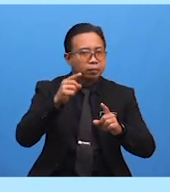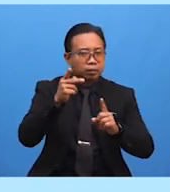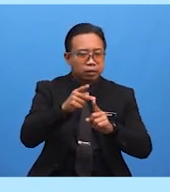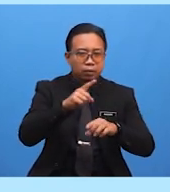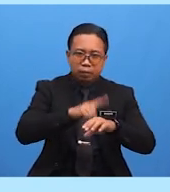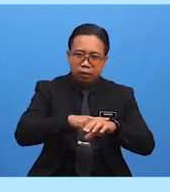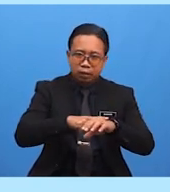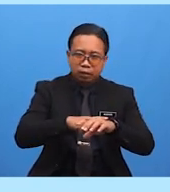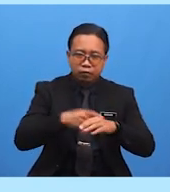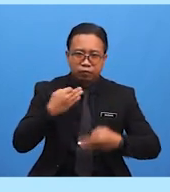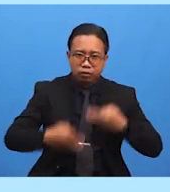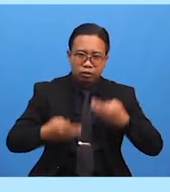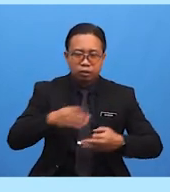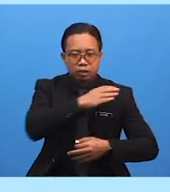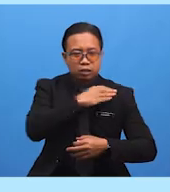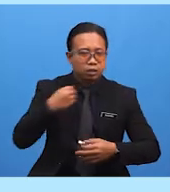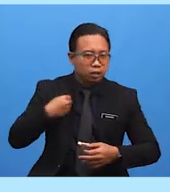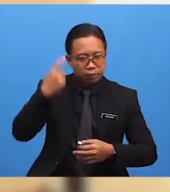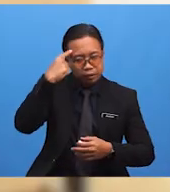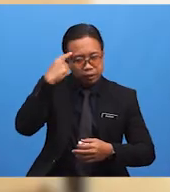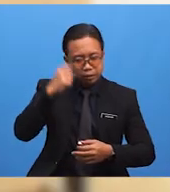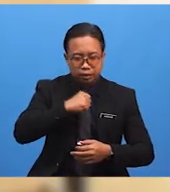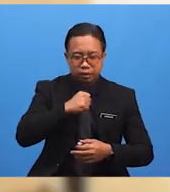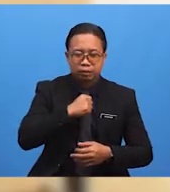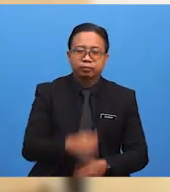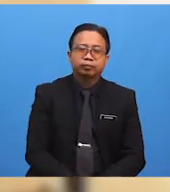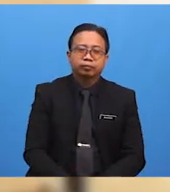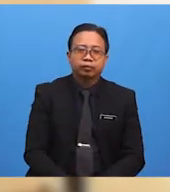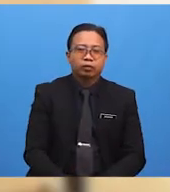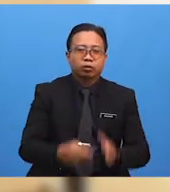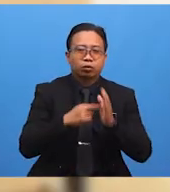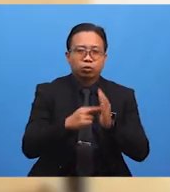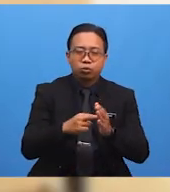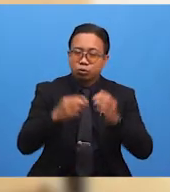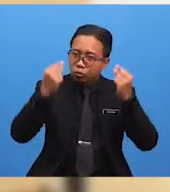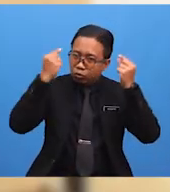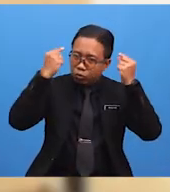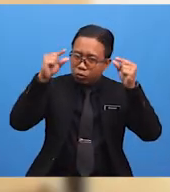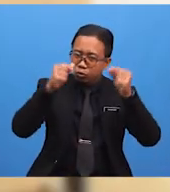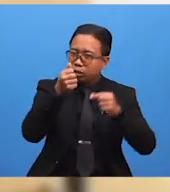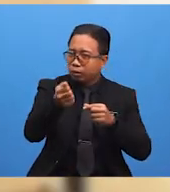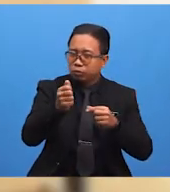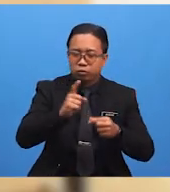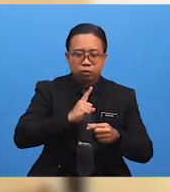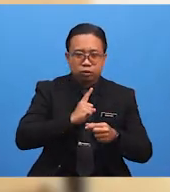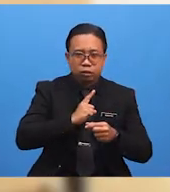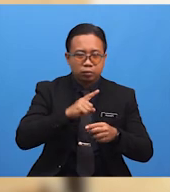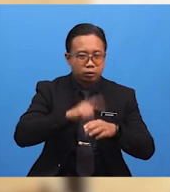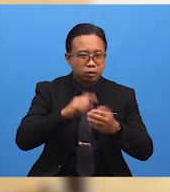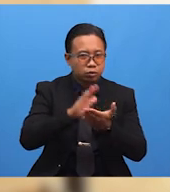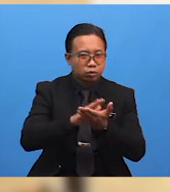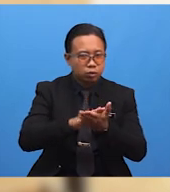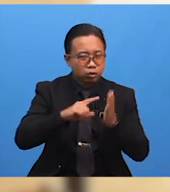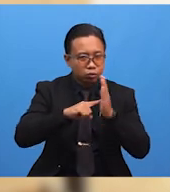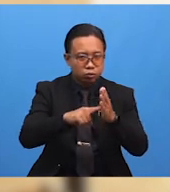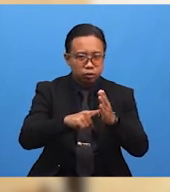Fizikal Dan Mental Diri Rujuk Kepada Guru Pendidikan Islam Murid-murid Di sekolah Dan